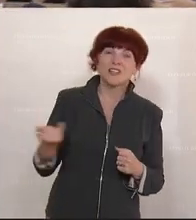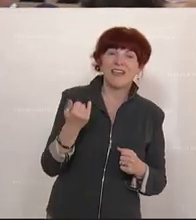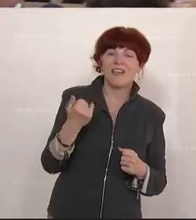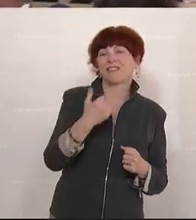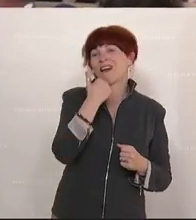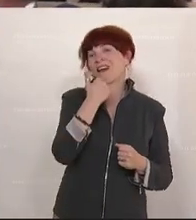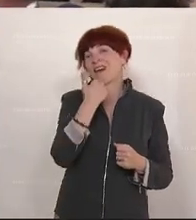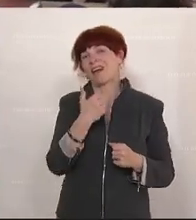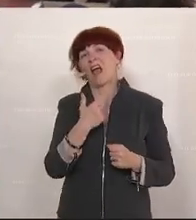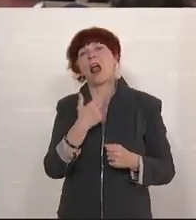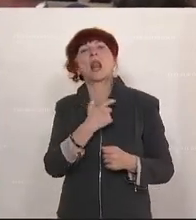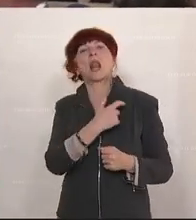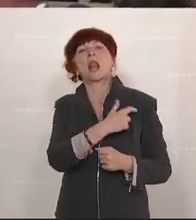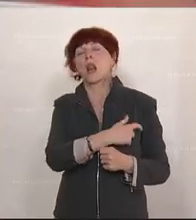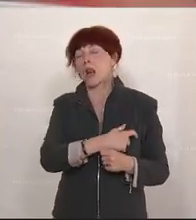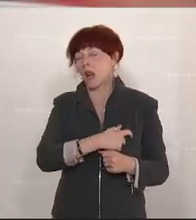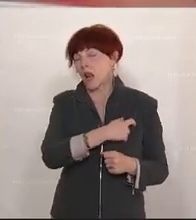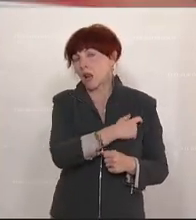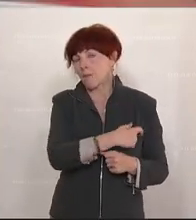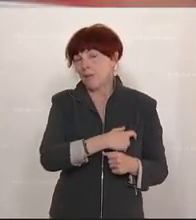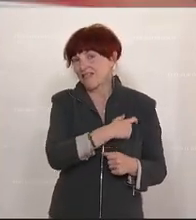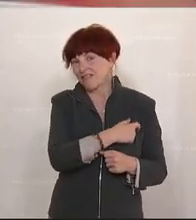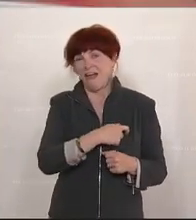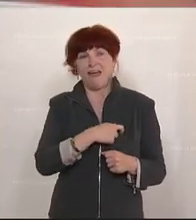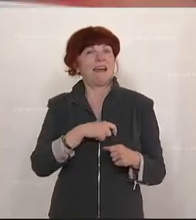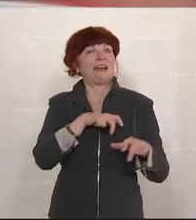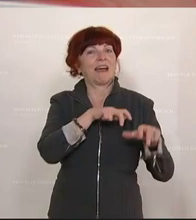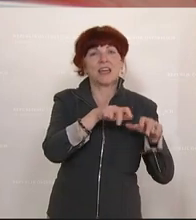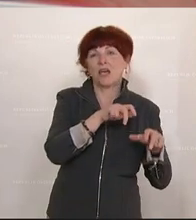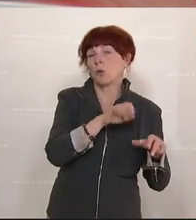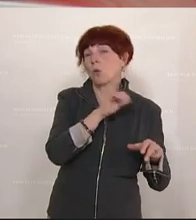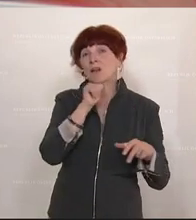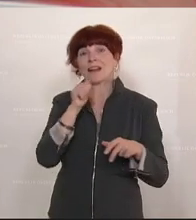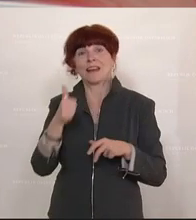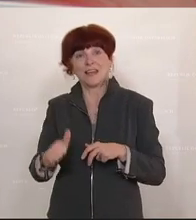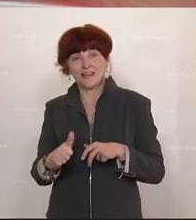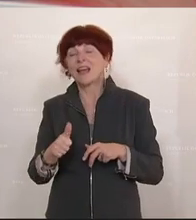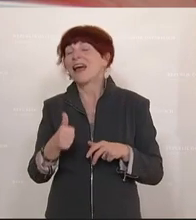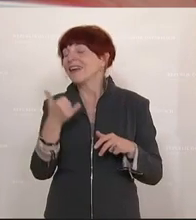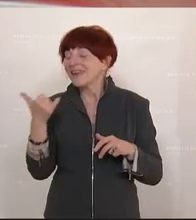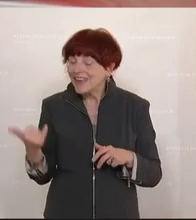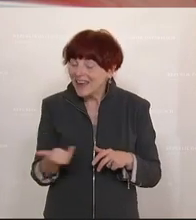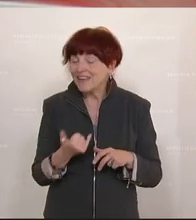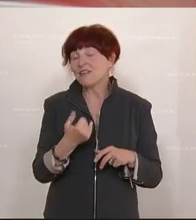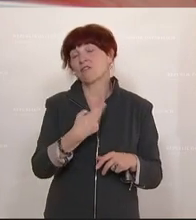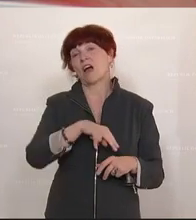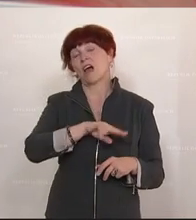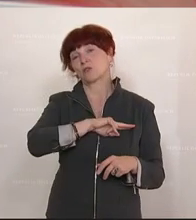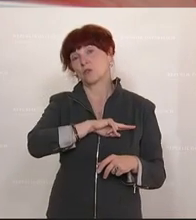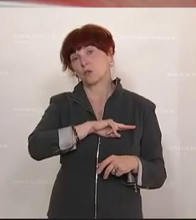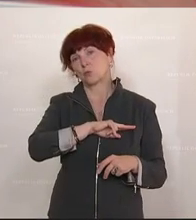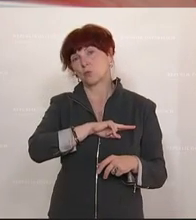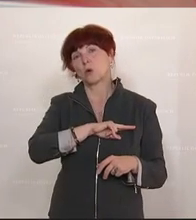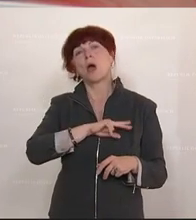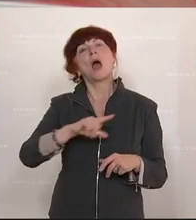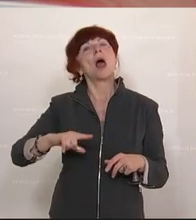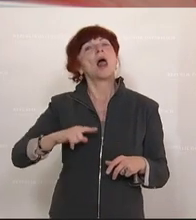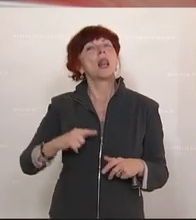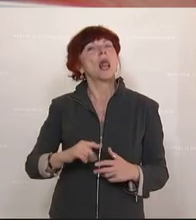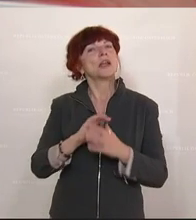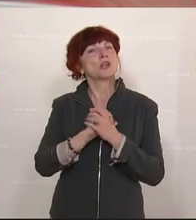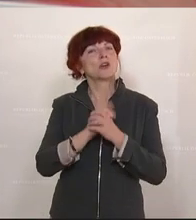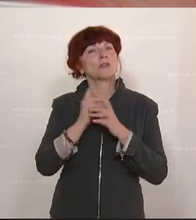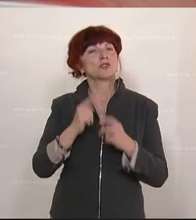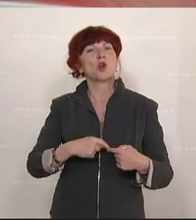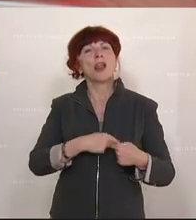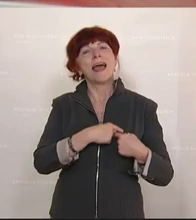Oppositionsfraktion, so hoffe ich zumindest, die Verantwortung und vor allem auch die Leidenschaft, Politik mit Herzblut zu machen und